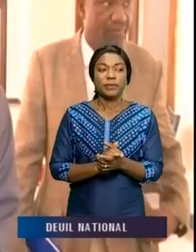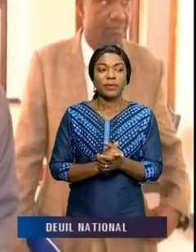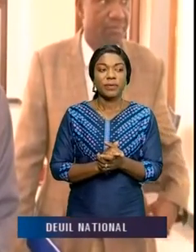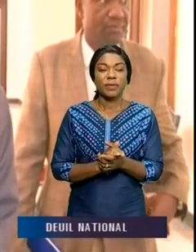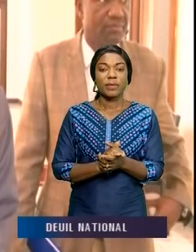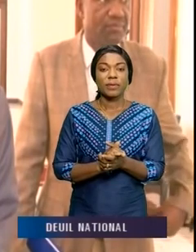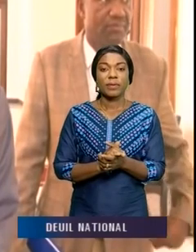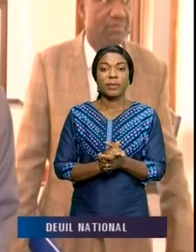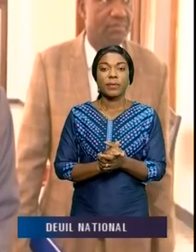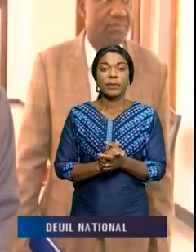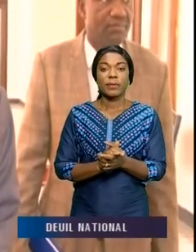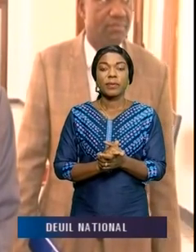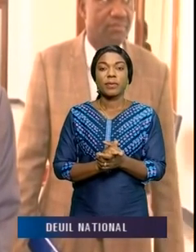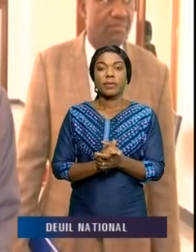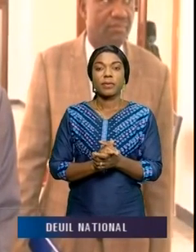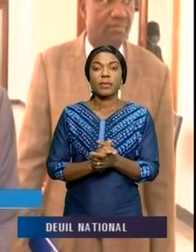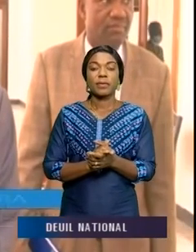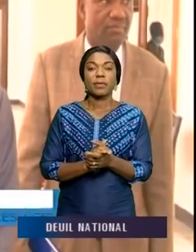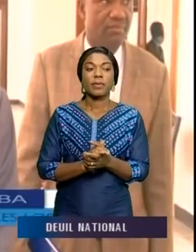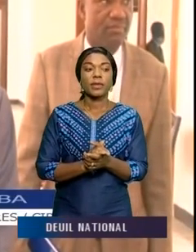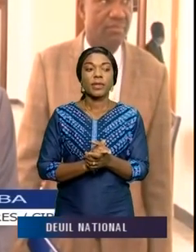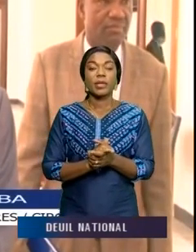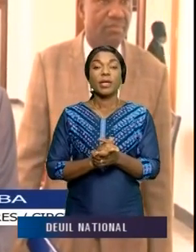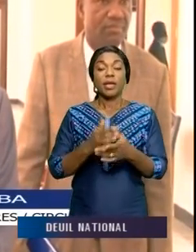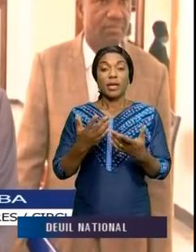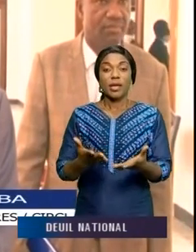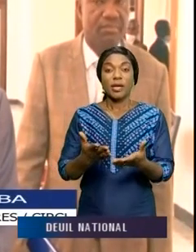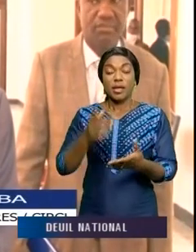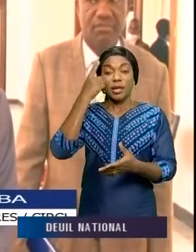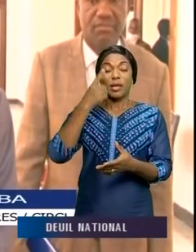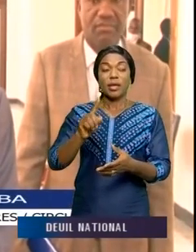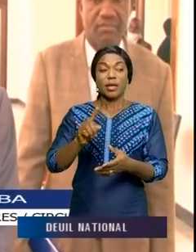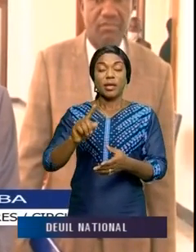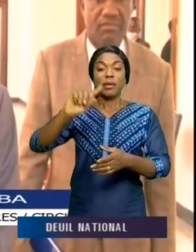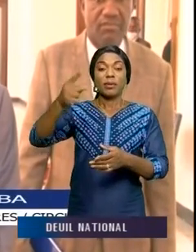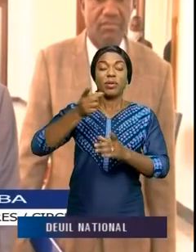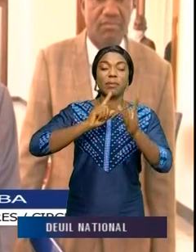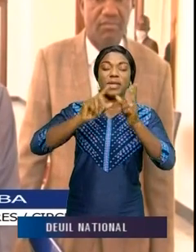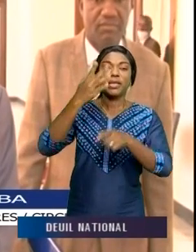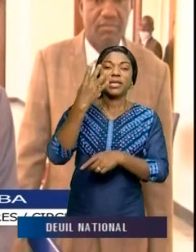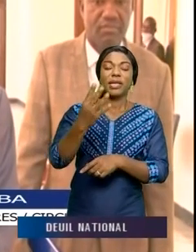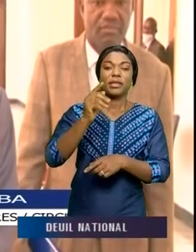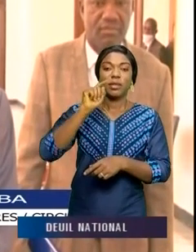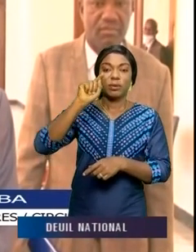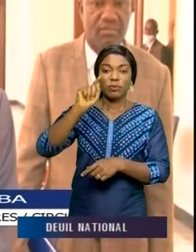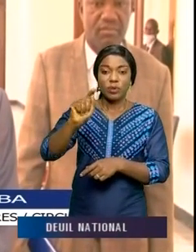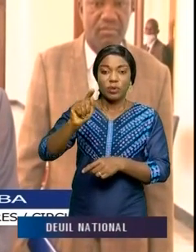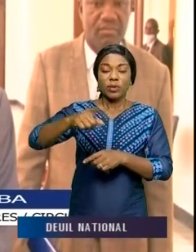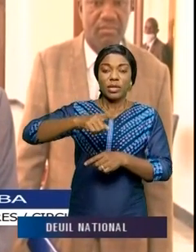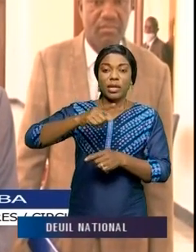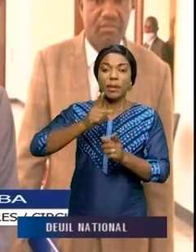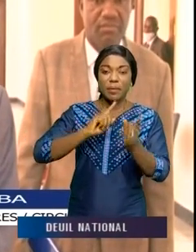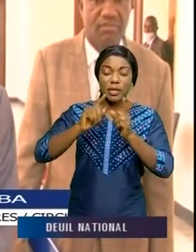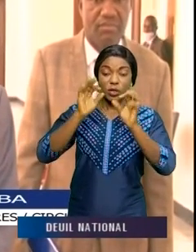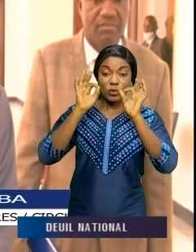Les discussions ont porté sur quatre points. Premièrement, on devrait parler au